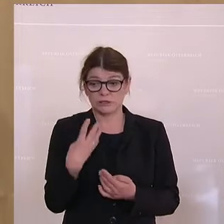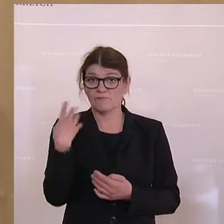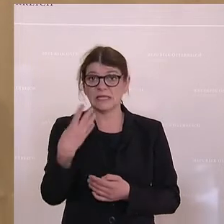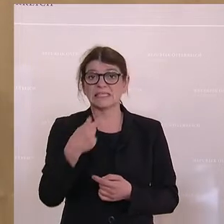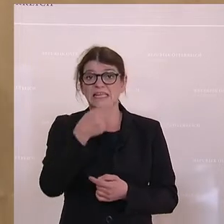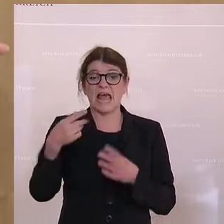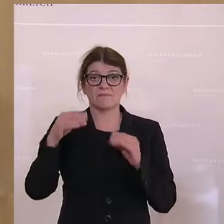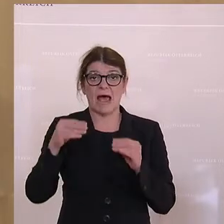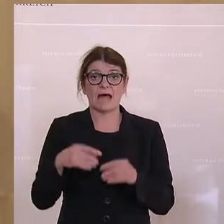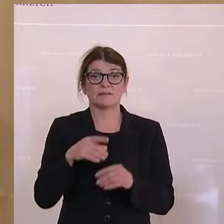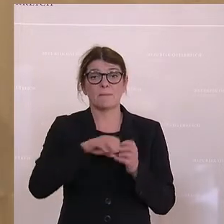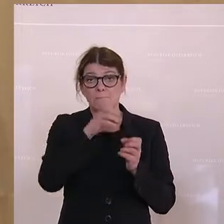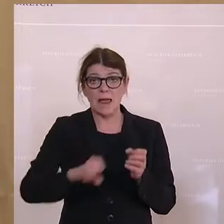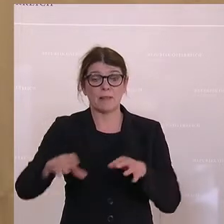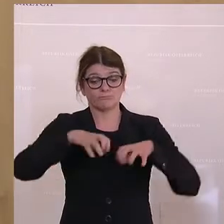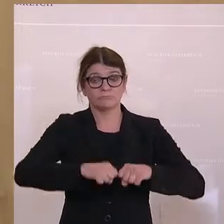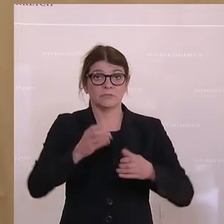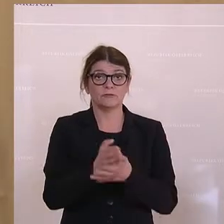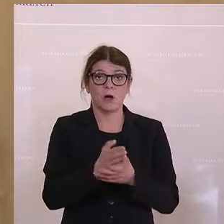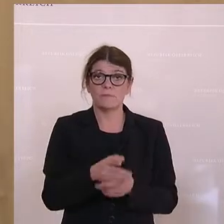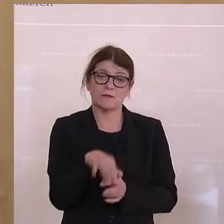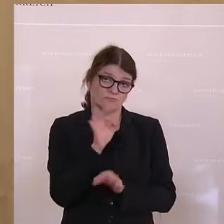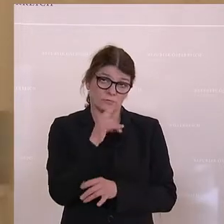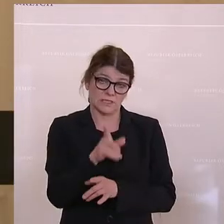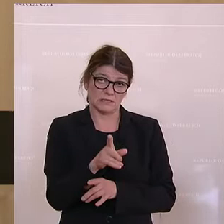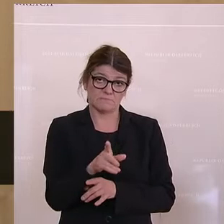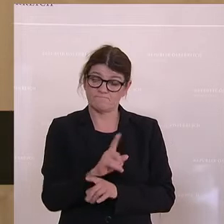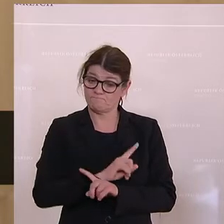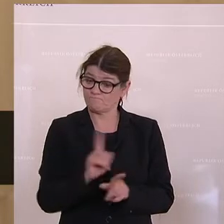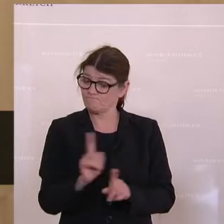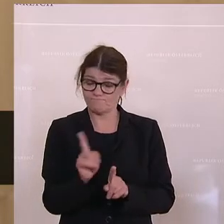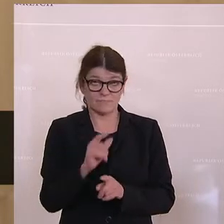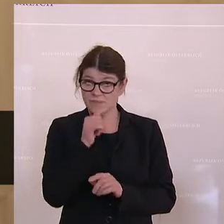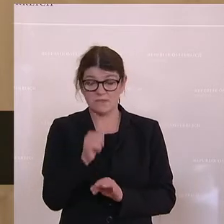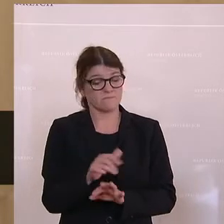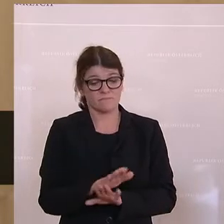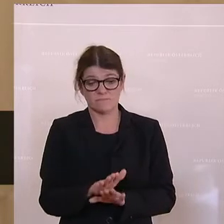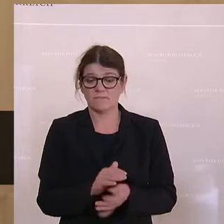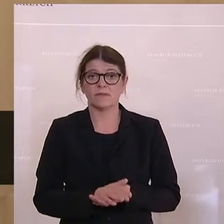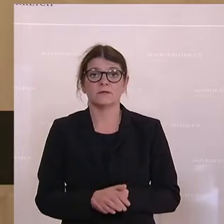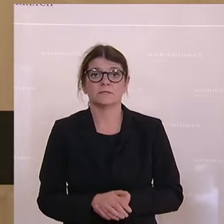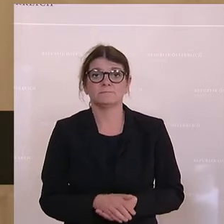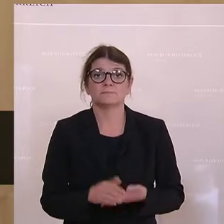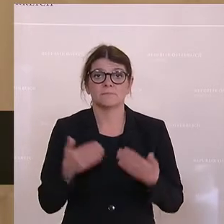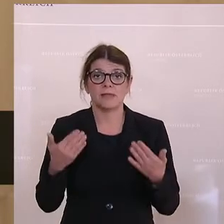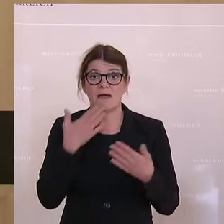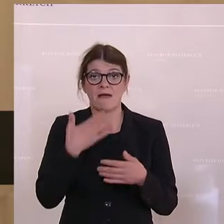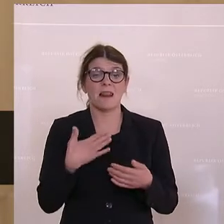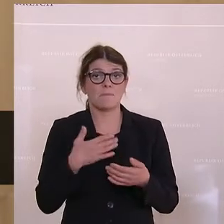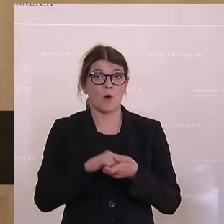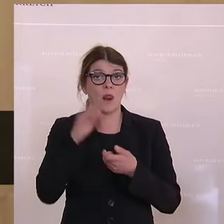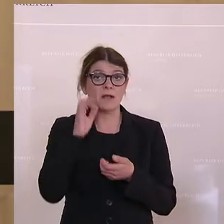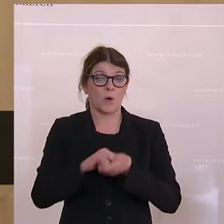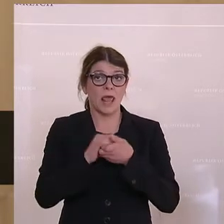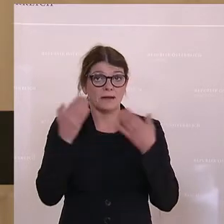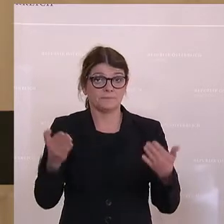Terawatt die Pipelines gebucht. Nicht korrekt und stimmt so auch nicht. Und liebe Kolleginnen